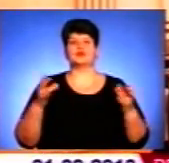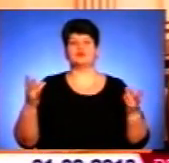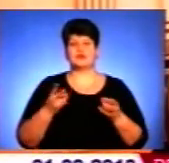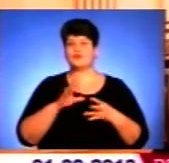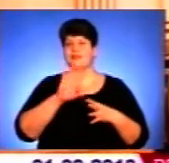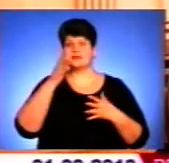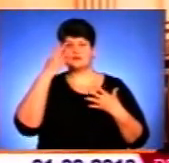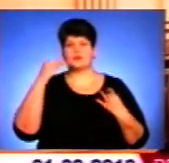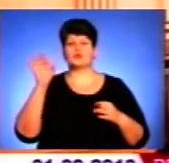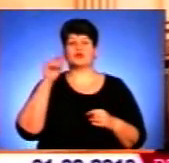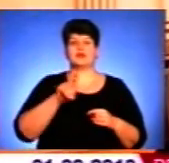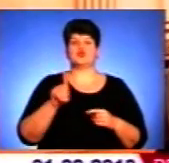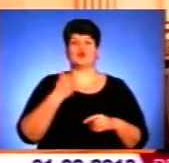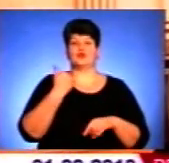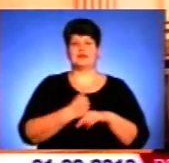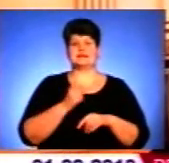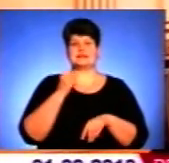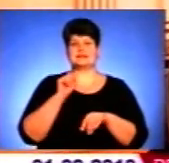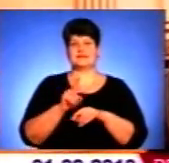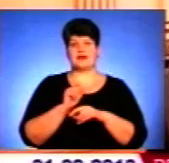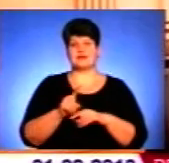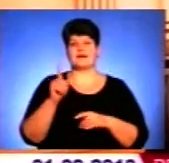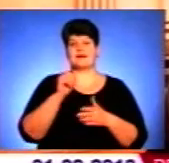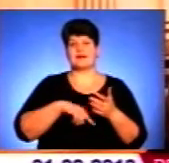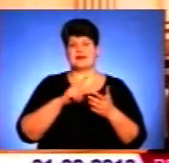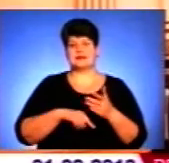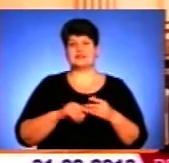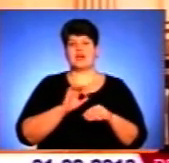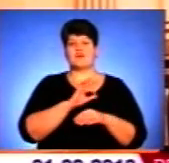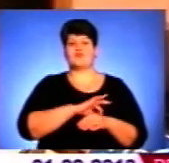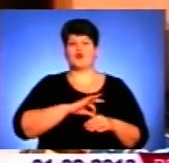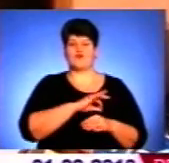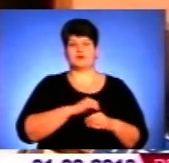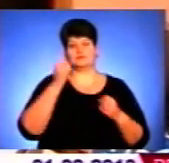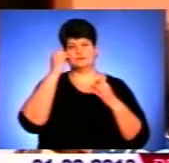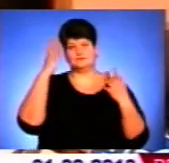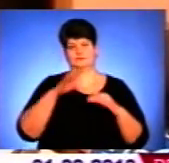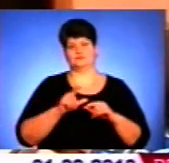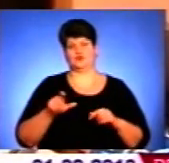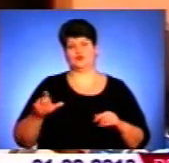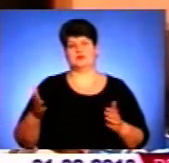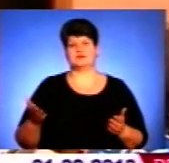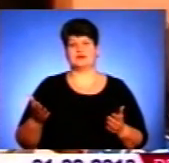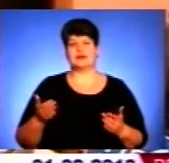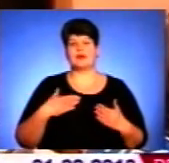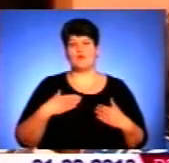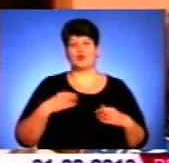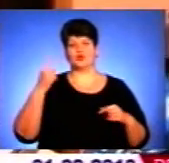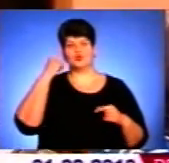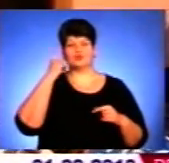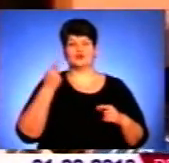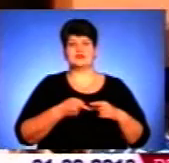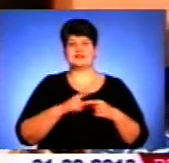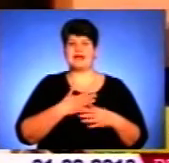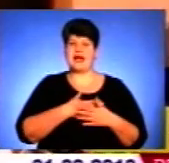про те, що одне з основних завдань релігії – це виховання толерантного суспільства. Тана конференція, на мою думку, досить